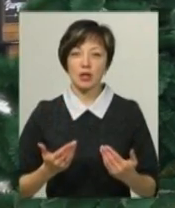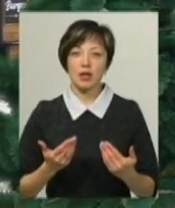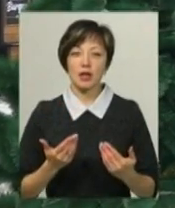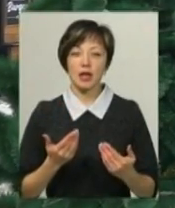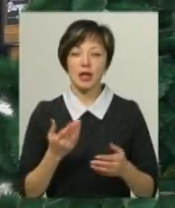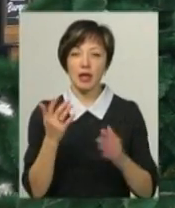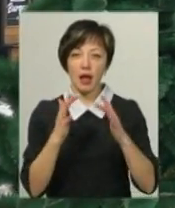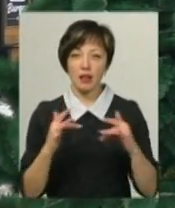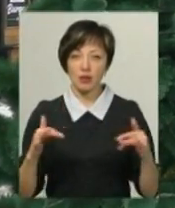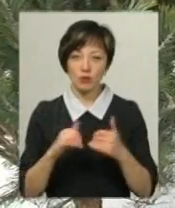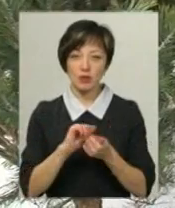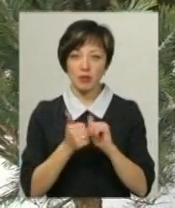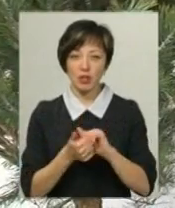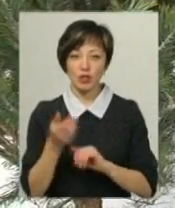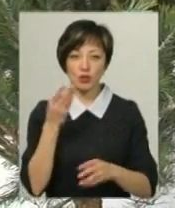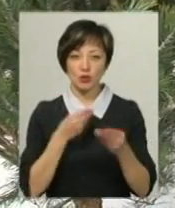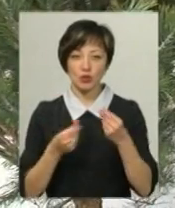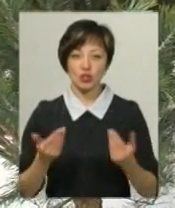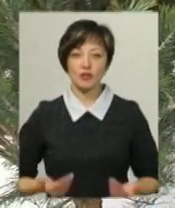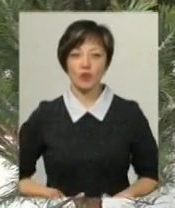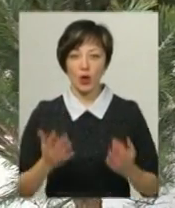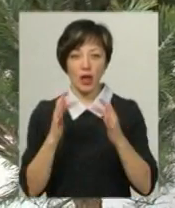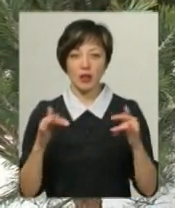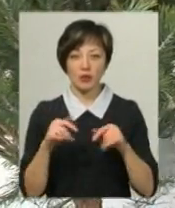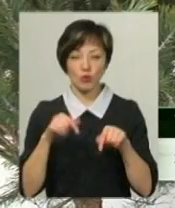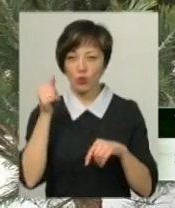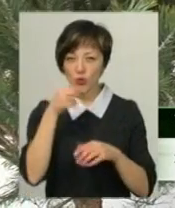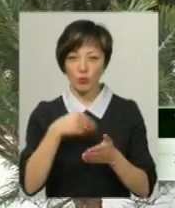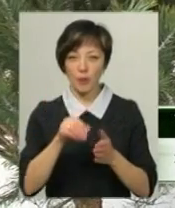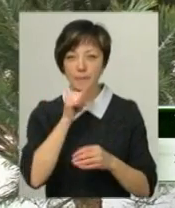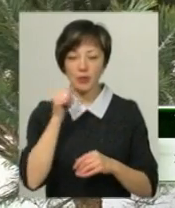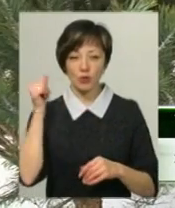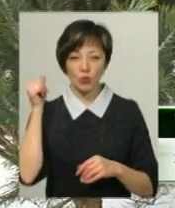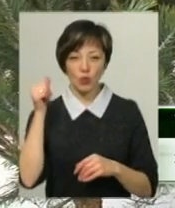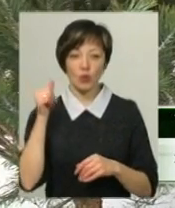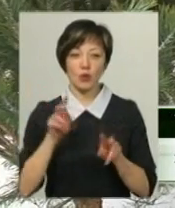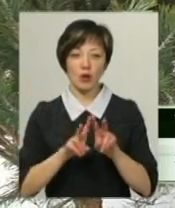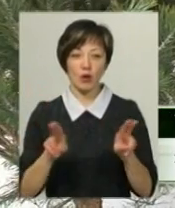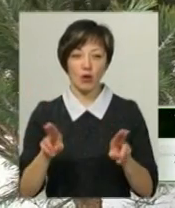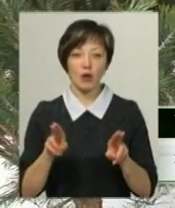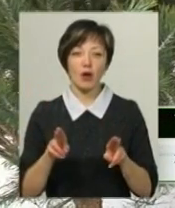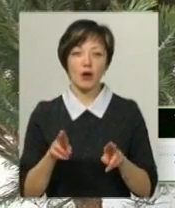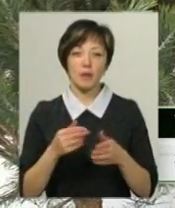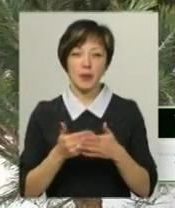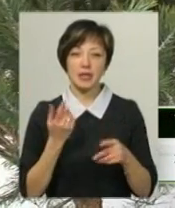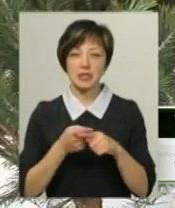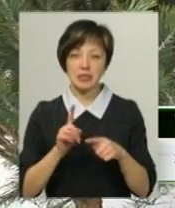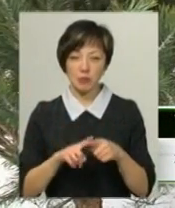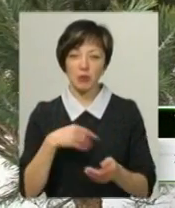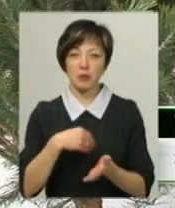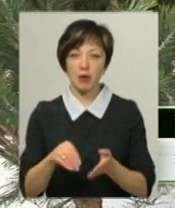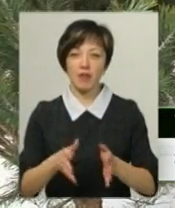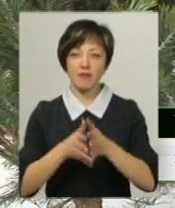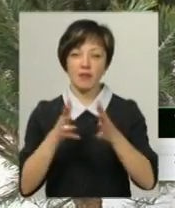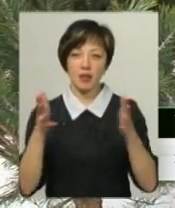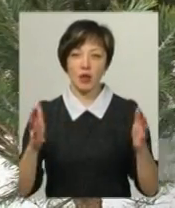роки тому замінила на штучну. Живу ялинку цього року не купували, так як минулого, тому що перед цим супермаркетом придбали